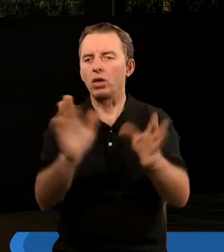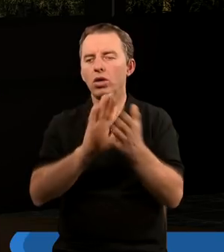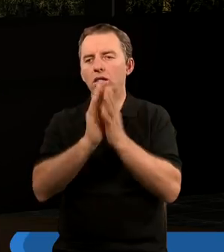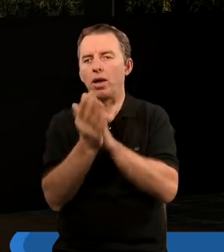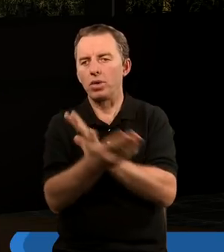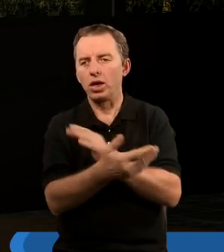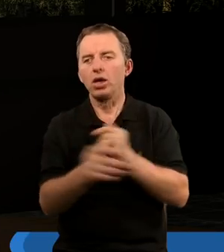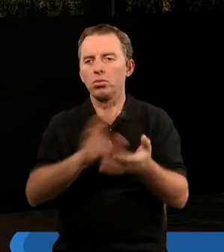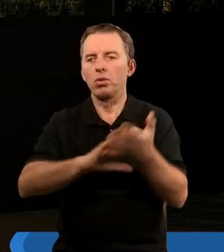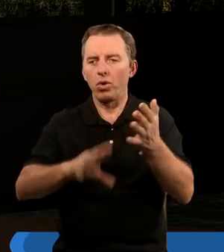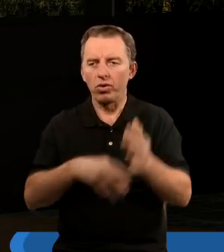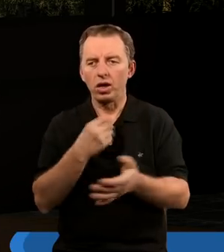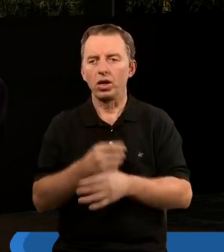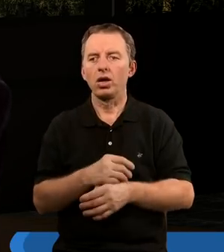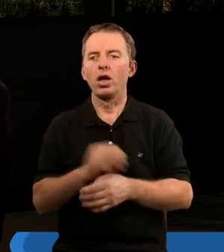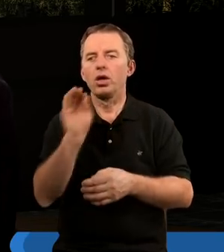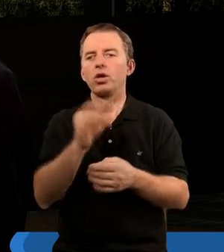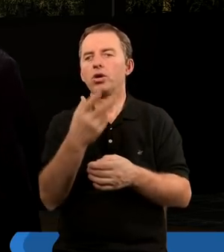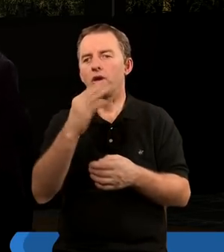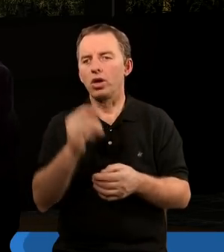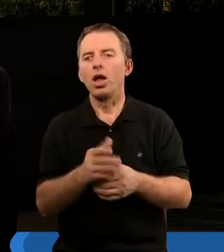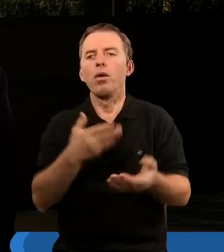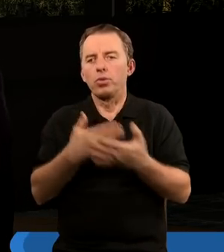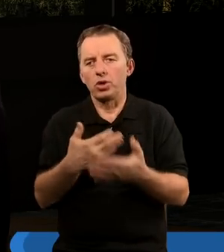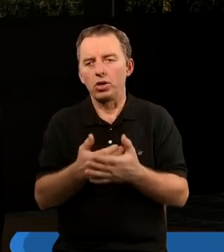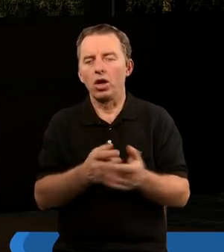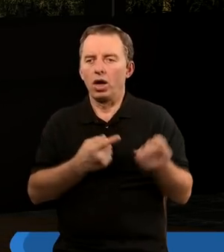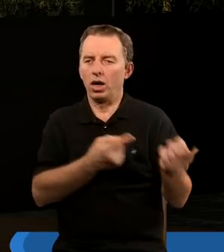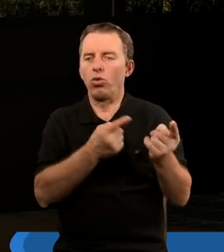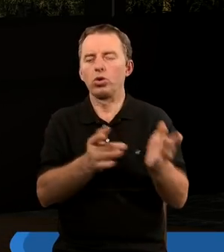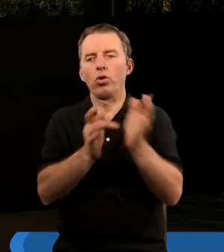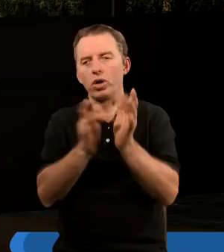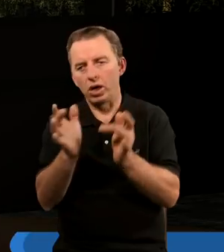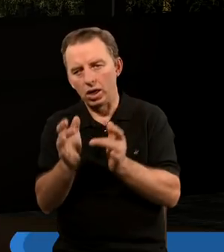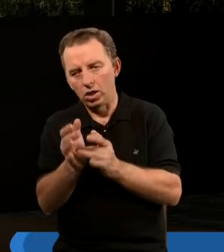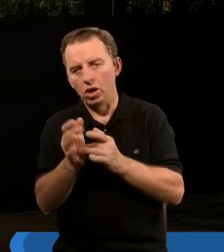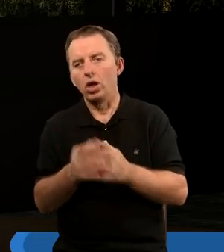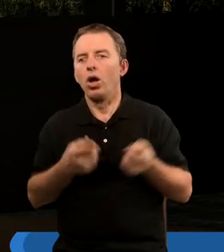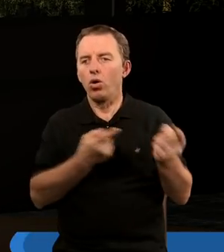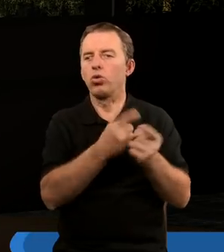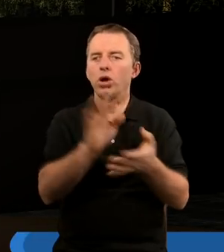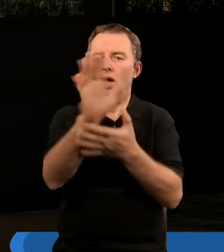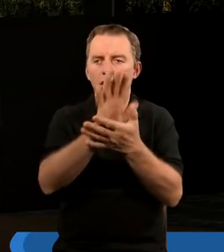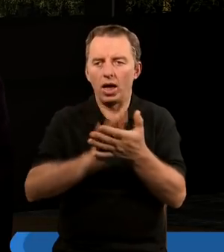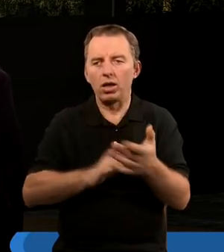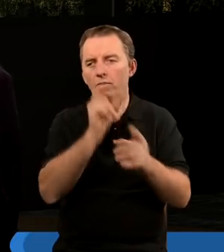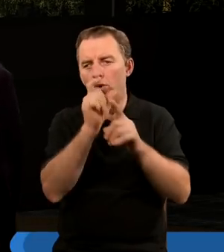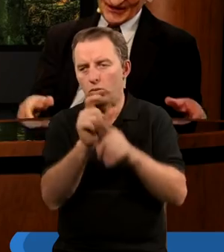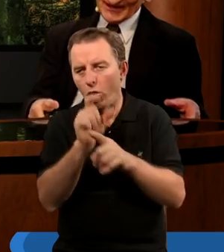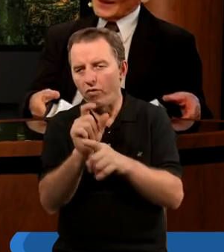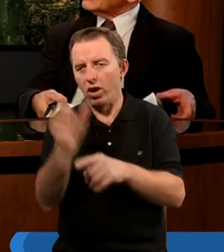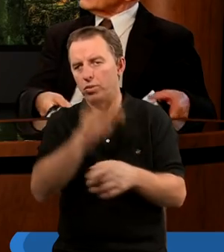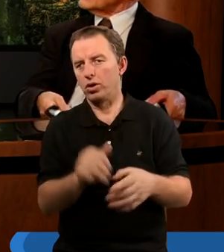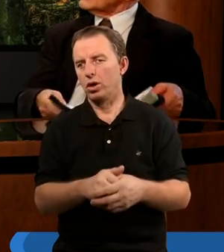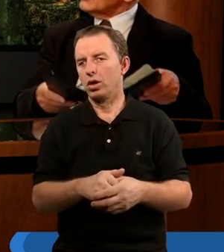A może używać Pisma Świętego? O i jeszcze jak? Przecież gdy kusił Chrystusa, to go kusił tekstami Słowa Bożego.